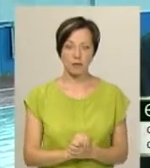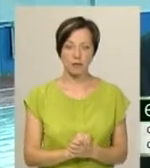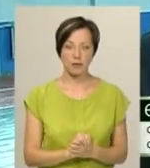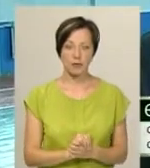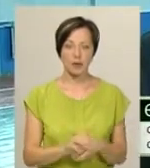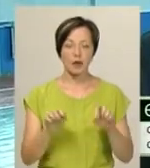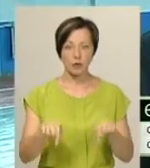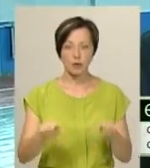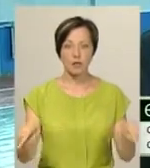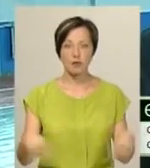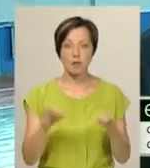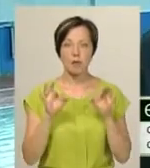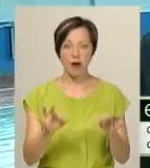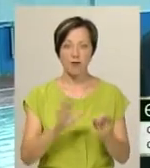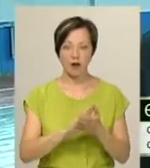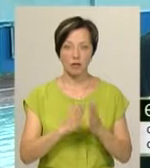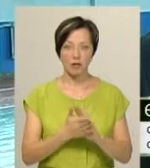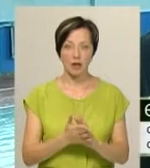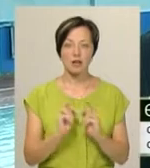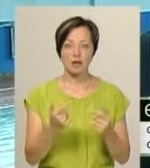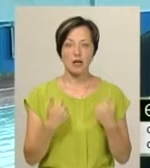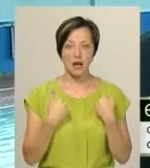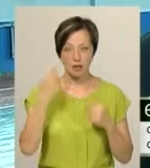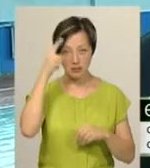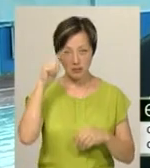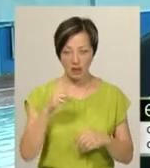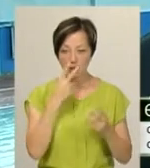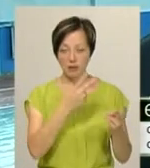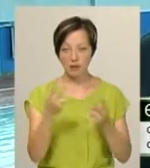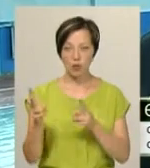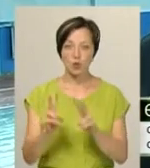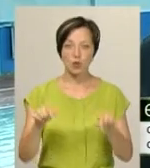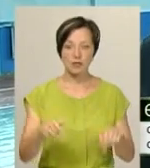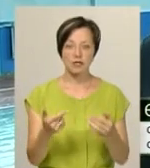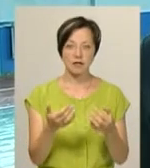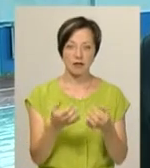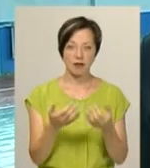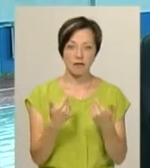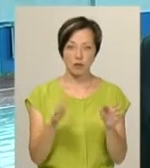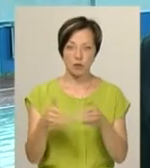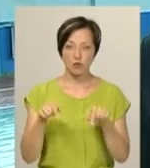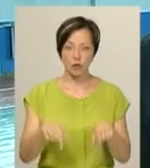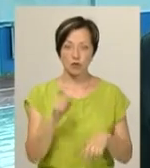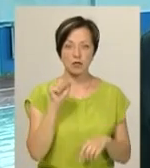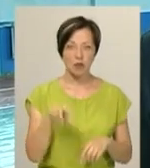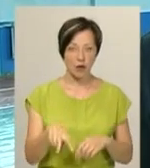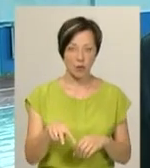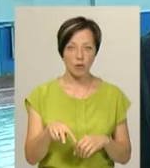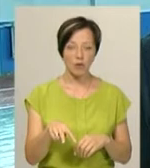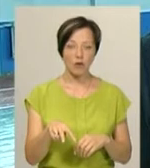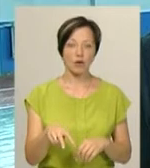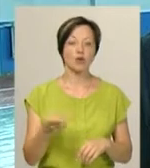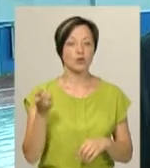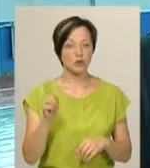атмосфера. І наскільки я знаю, і судячи по тому, хто звідси виходив з цього залу,